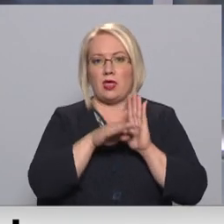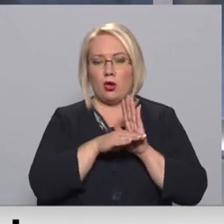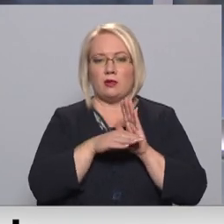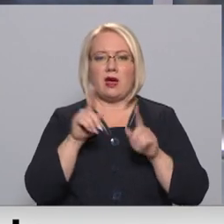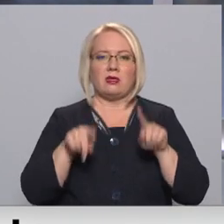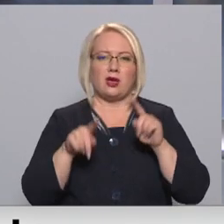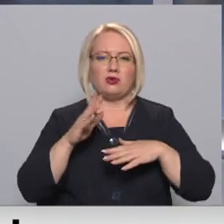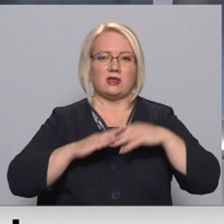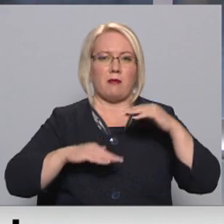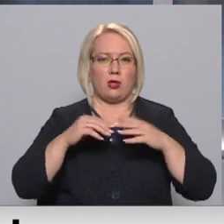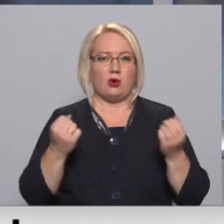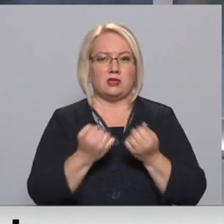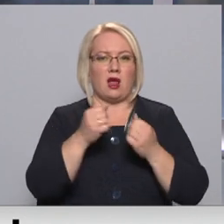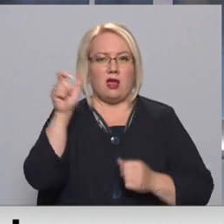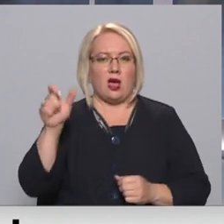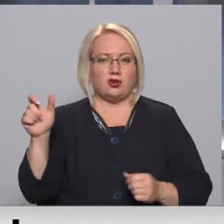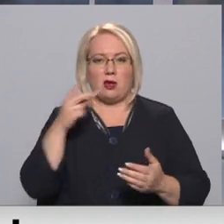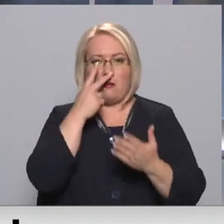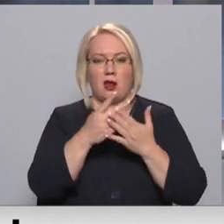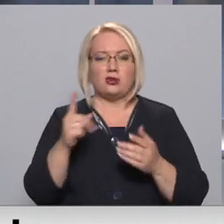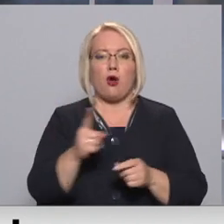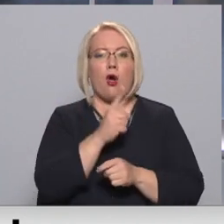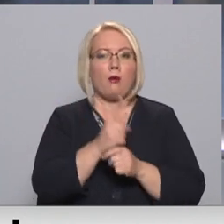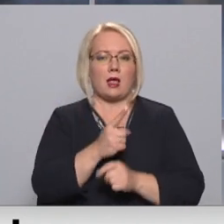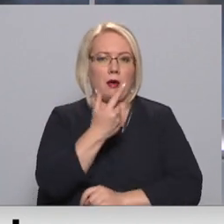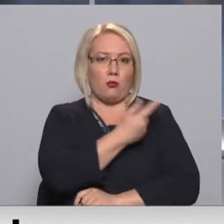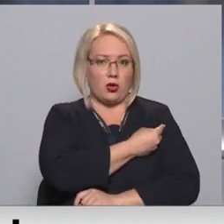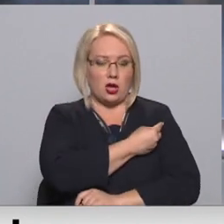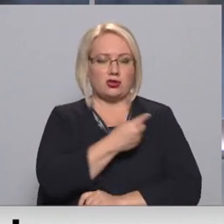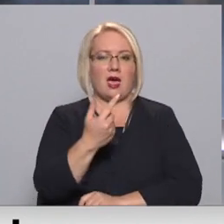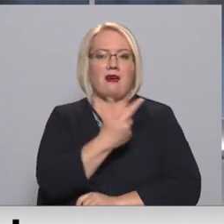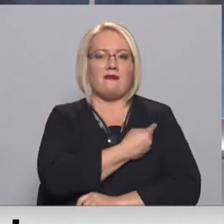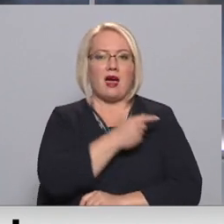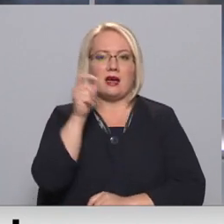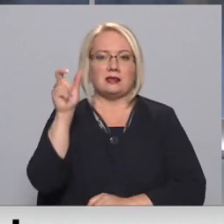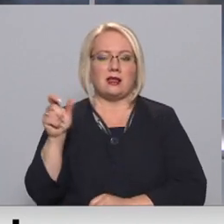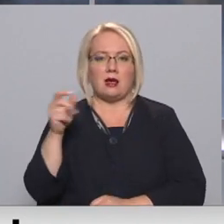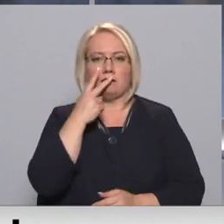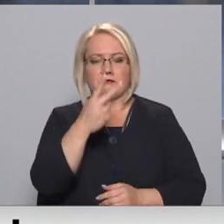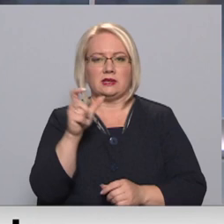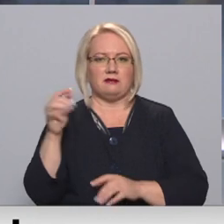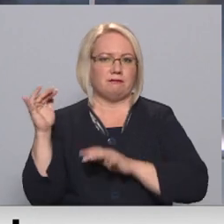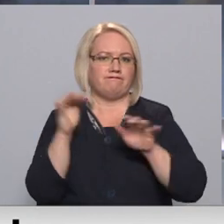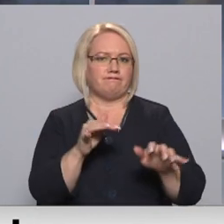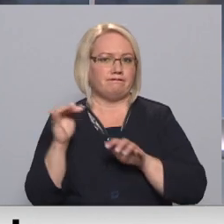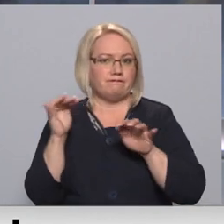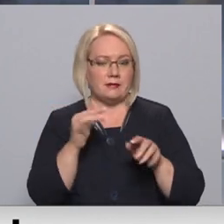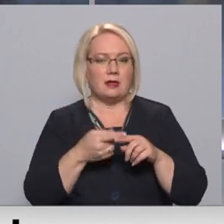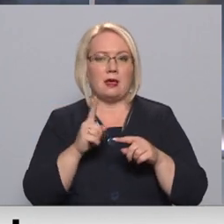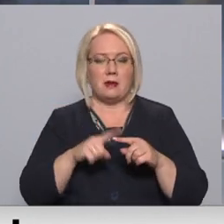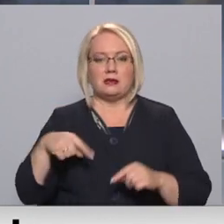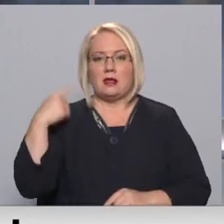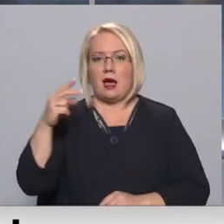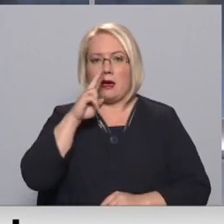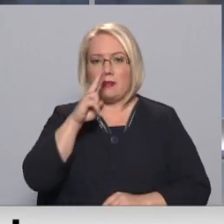atsevišķos amatos strādājošajiem paredz obligātu potēšanos, vakcinētāji novēro cilvēku pieplūdumu. Tāpēc nākamo